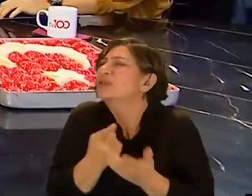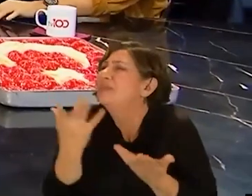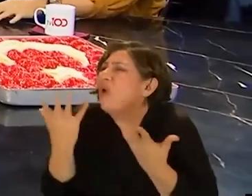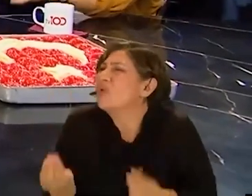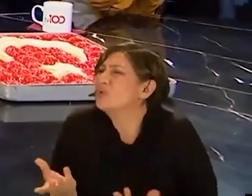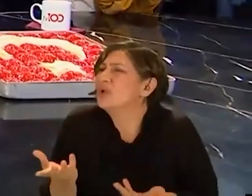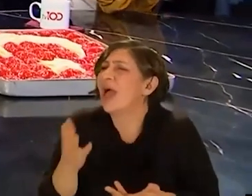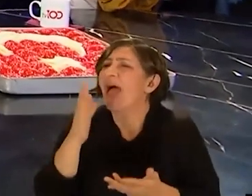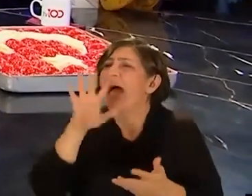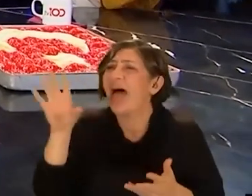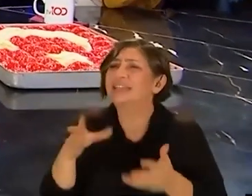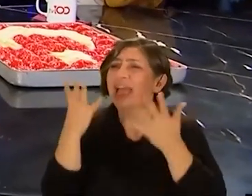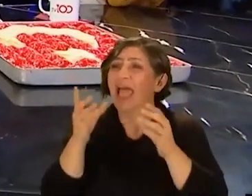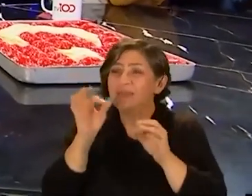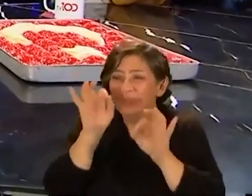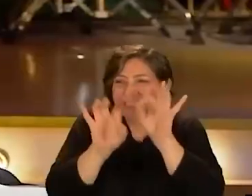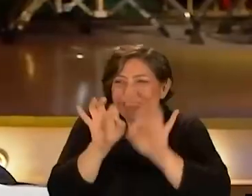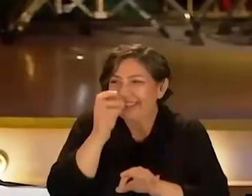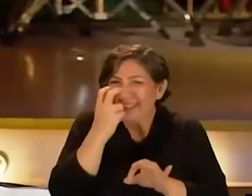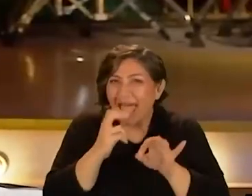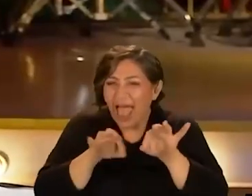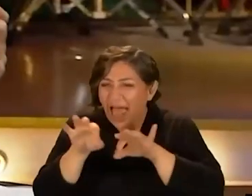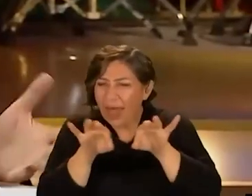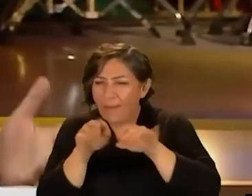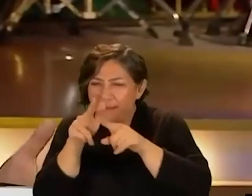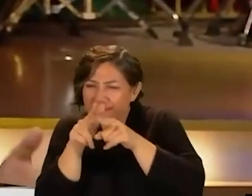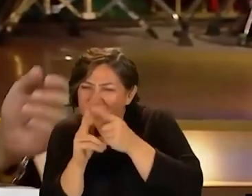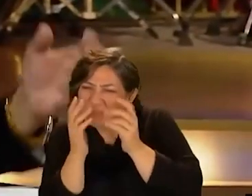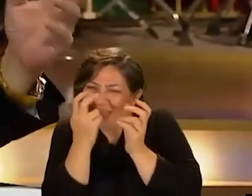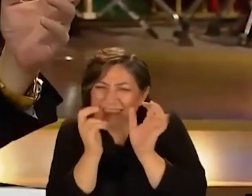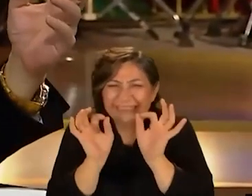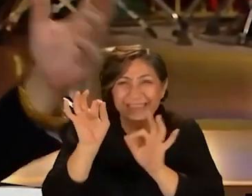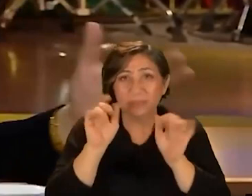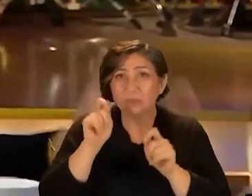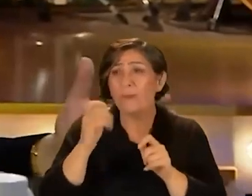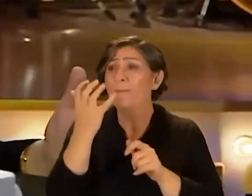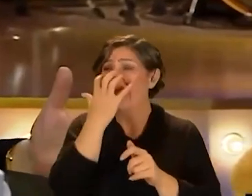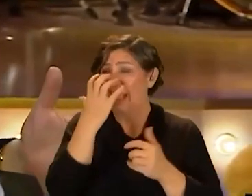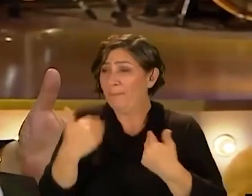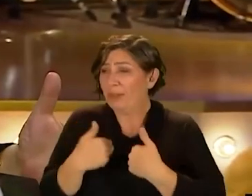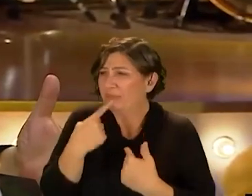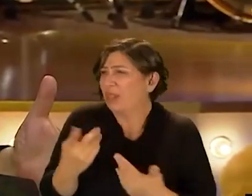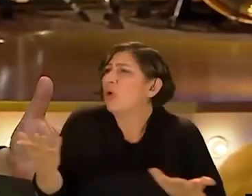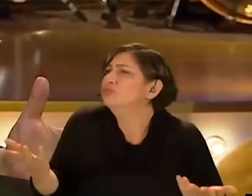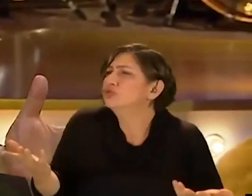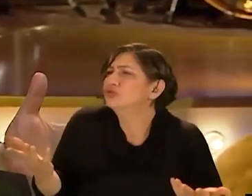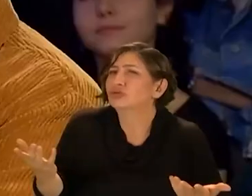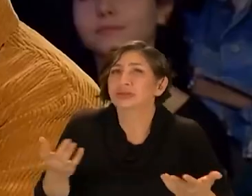Her altıda çok mu ayarlıyorsun? Yok hiçbir şey ayarlamıyorum aslında Tamam beklenen benim de